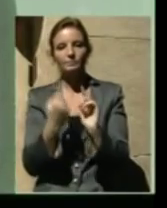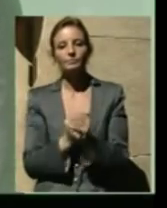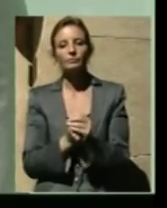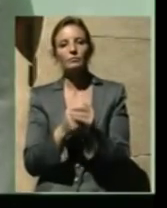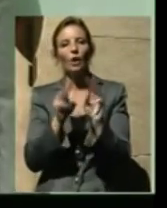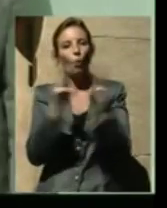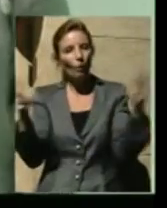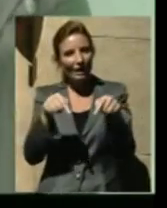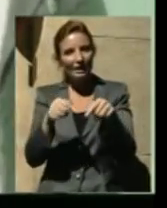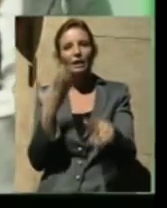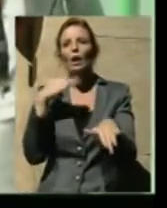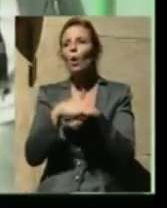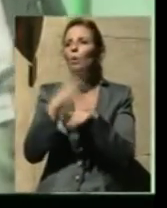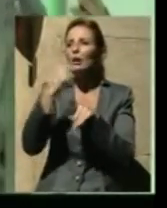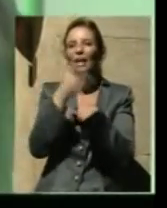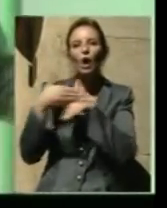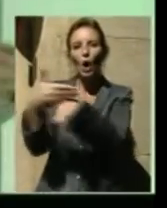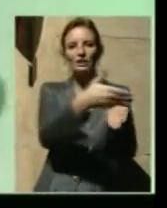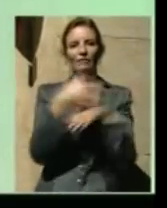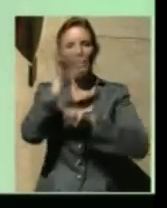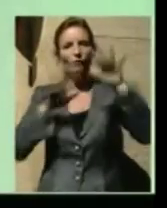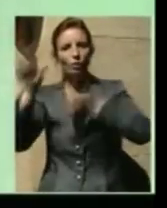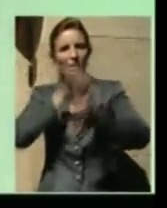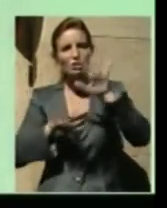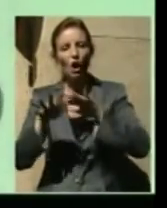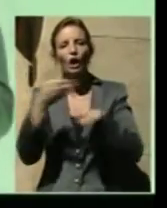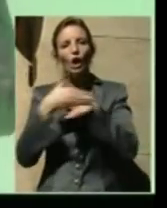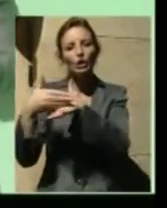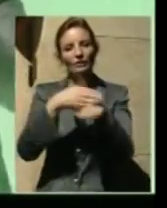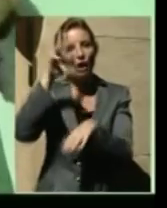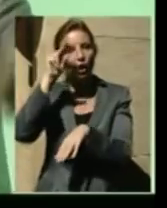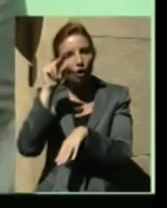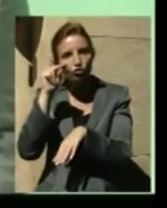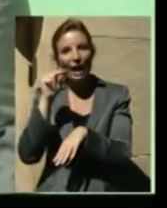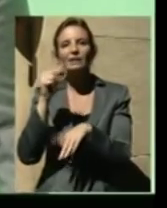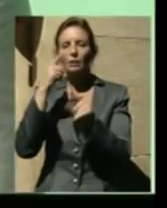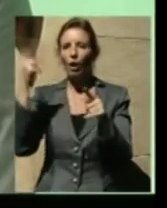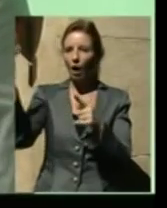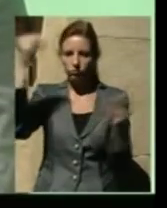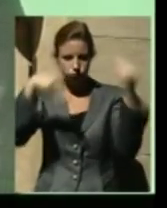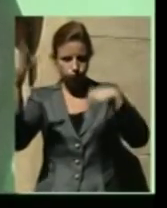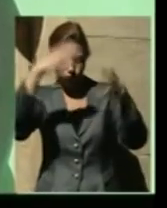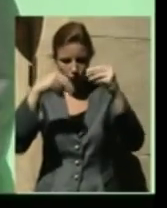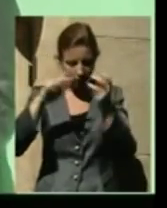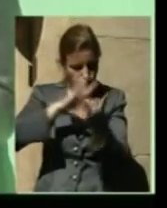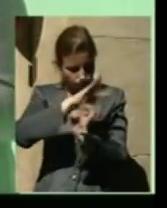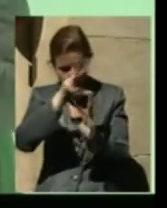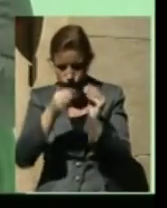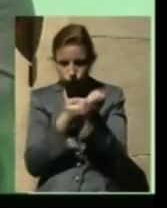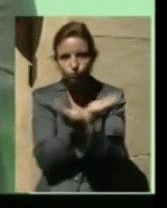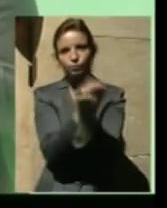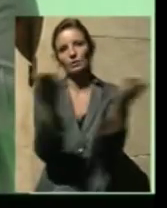soprattutto per condividere delle informazioni, condividere conoscenza, metterla insieme, remixarla e renderla disponibile a tutti quanti.